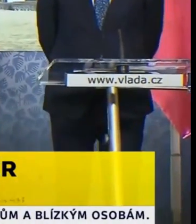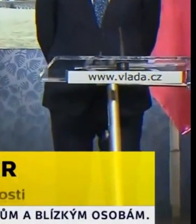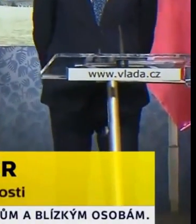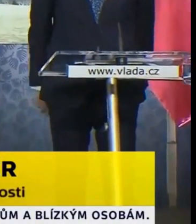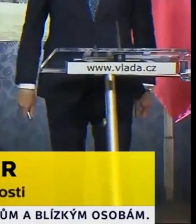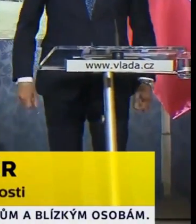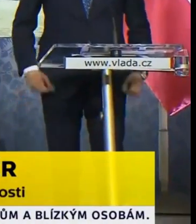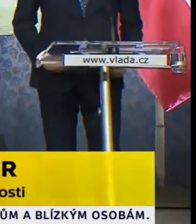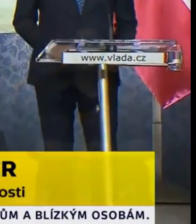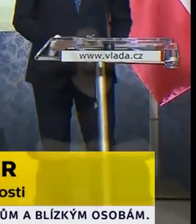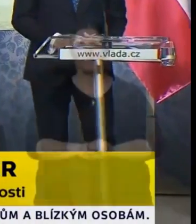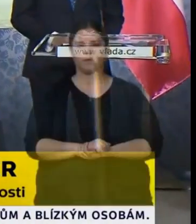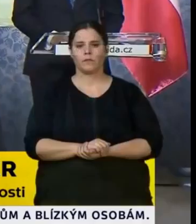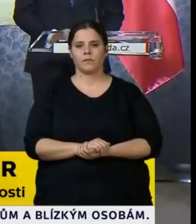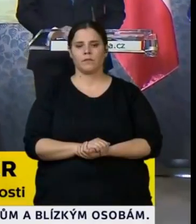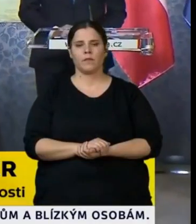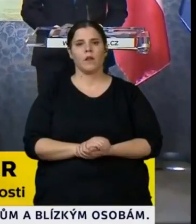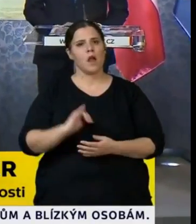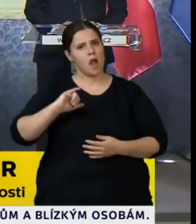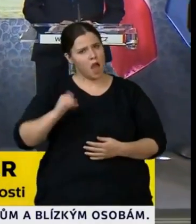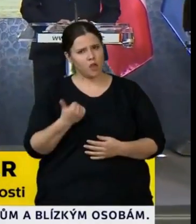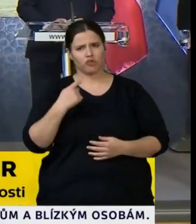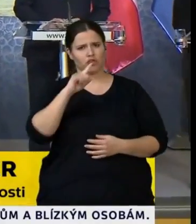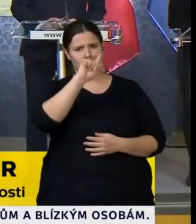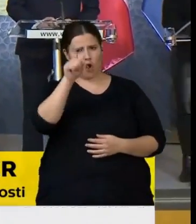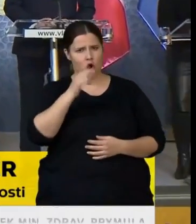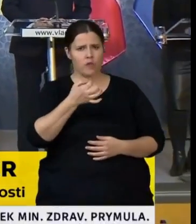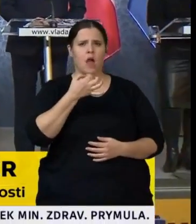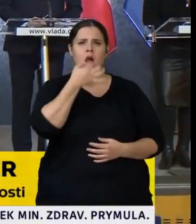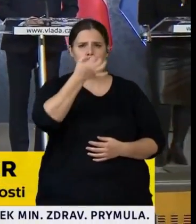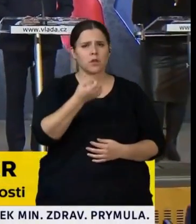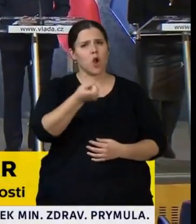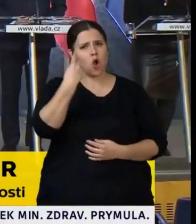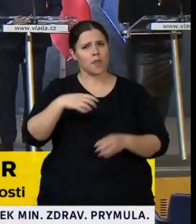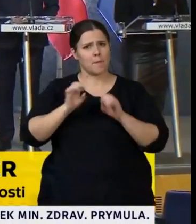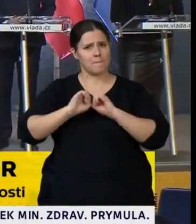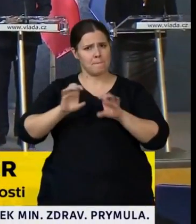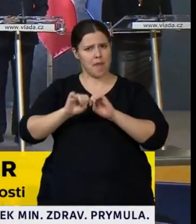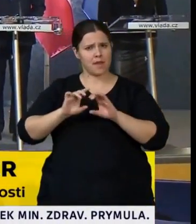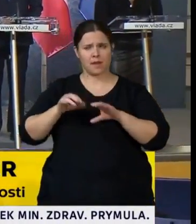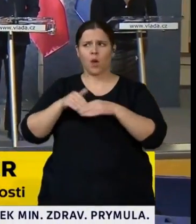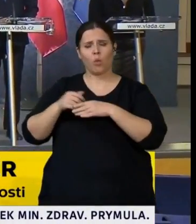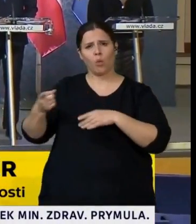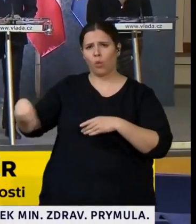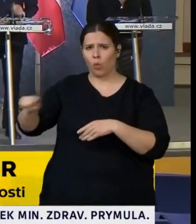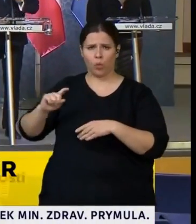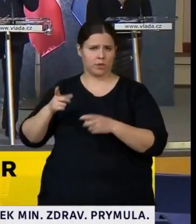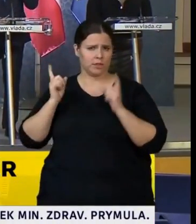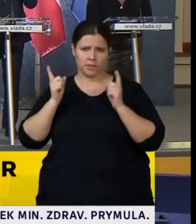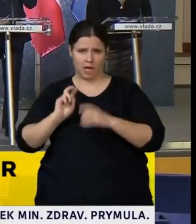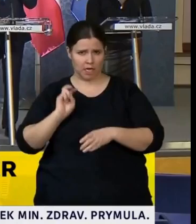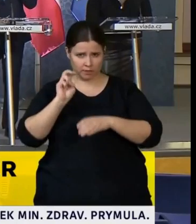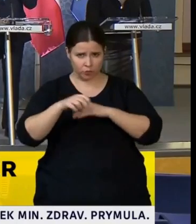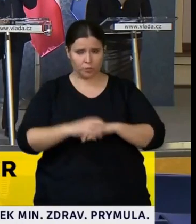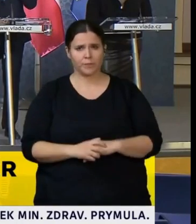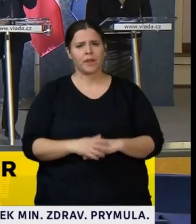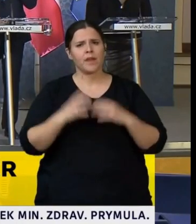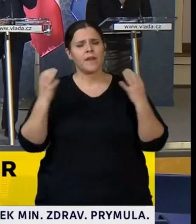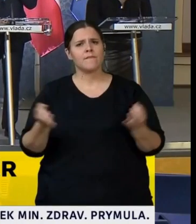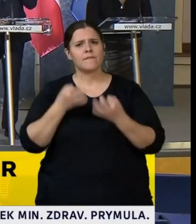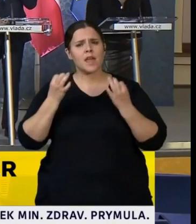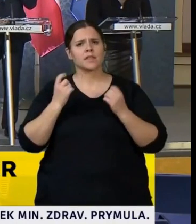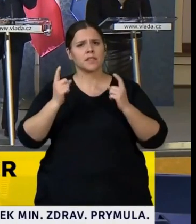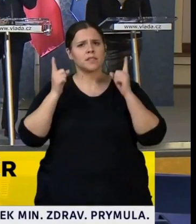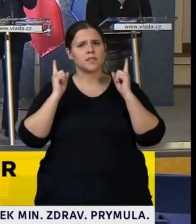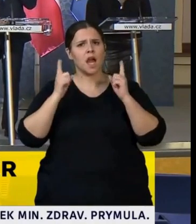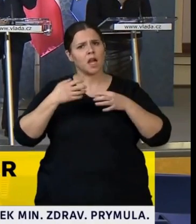podobný Eurospravy CZ a Hit Radio Orion a ten se týká právě vyhlášení zákazu volného pohybu osob. Jak se